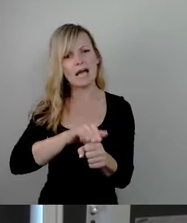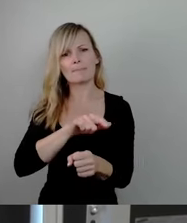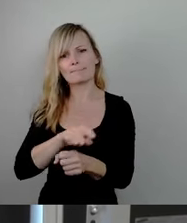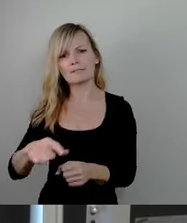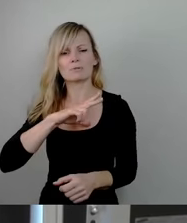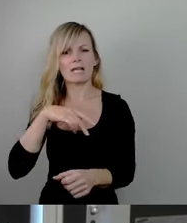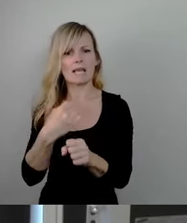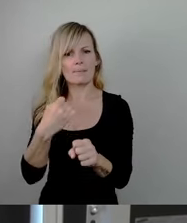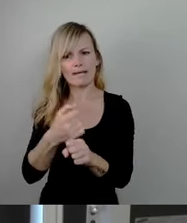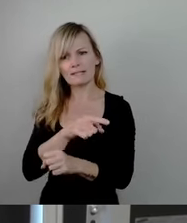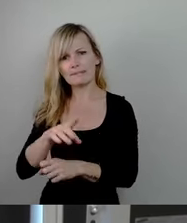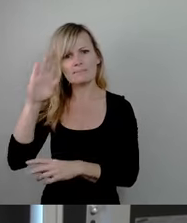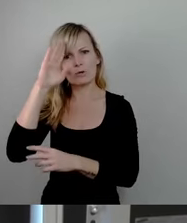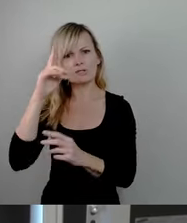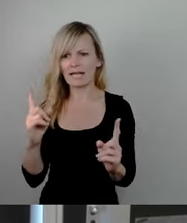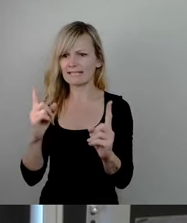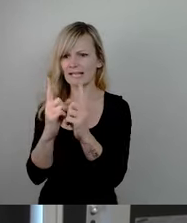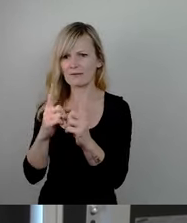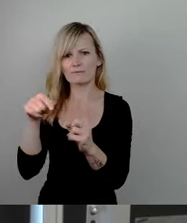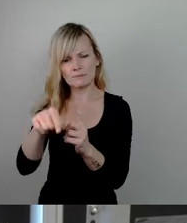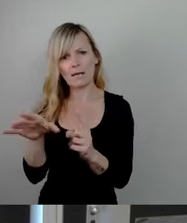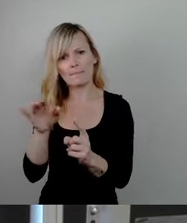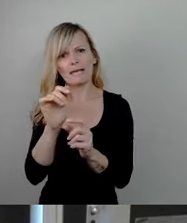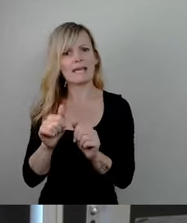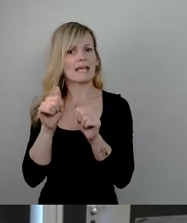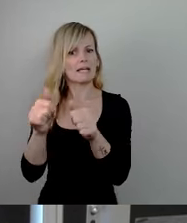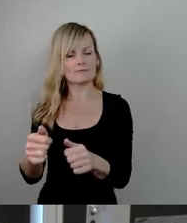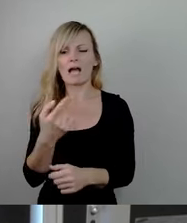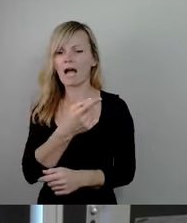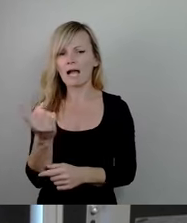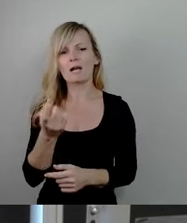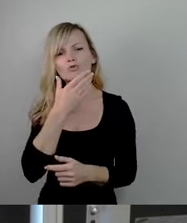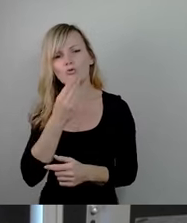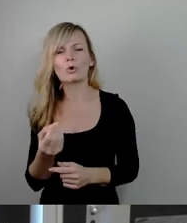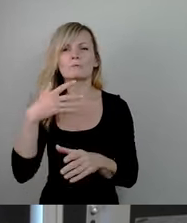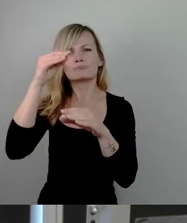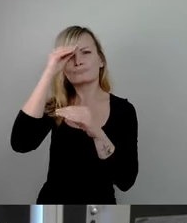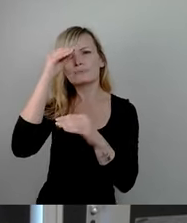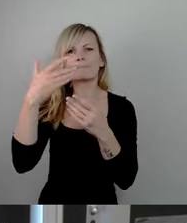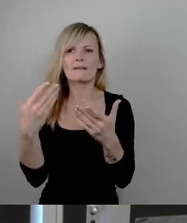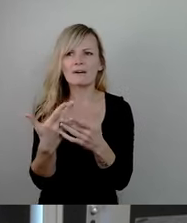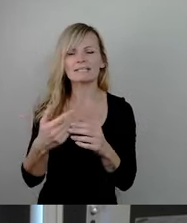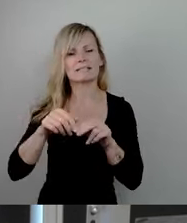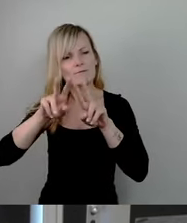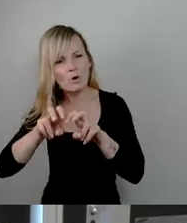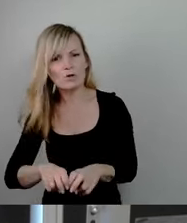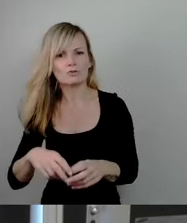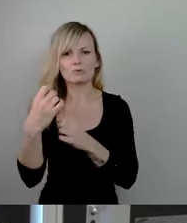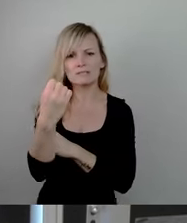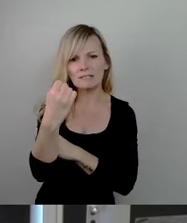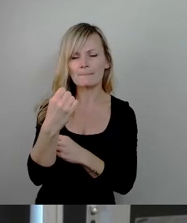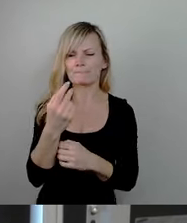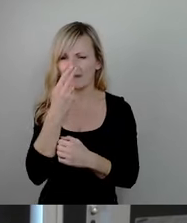sich treffen, um unter Zuhilfenahme all der bezaubernden Erkenntnisse der Sicherheitsforschung multiperspektivisch